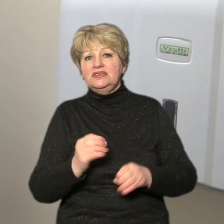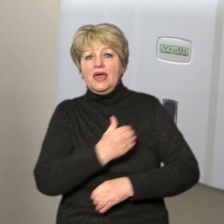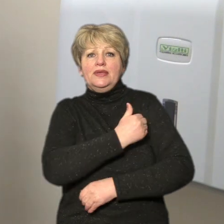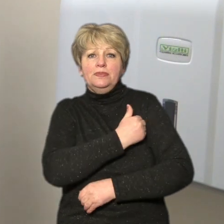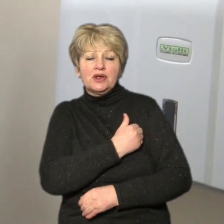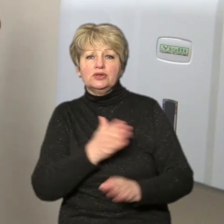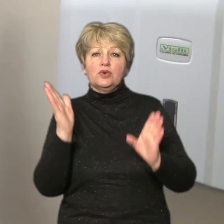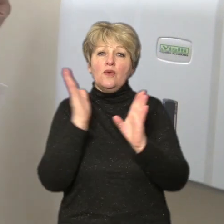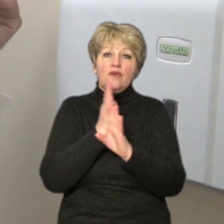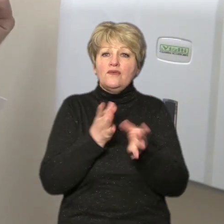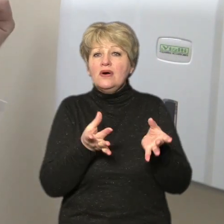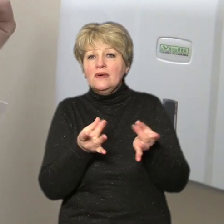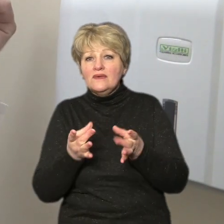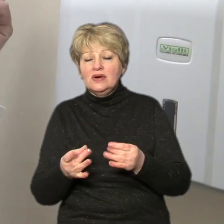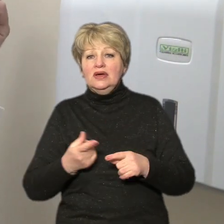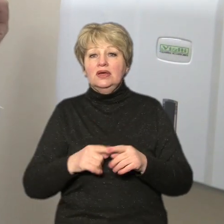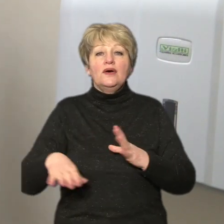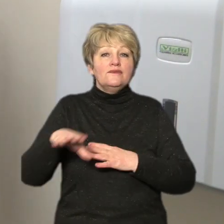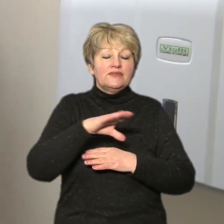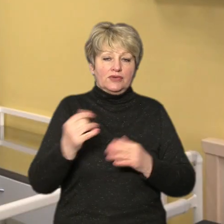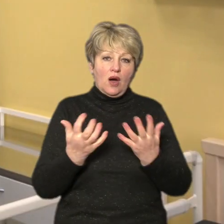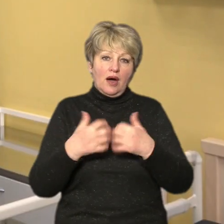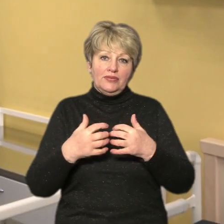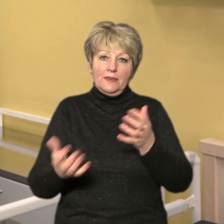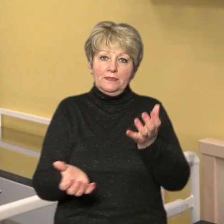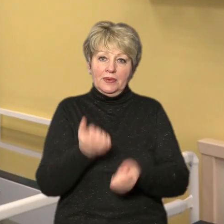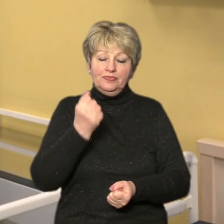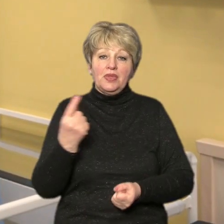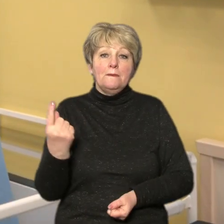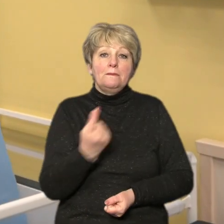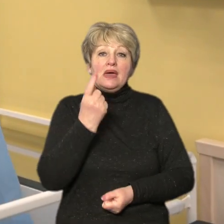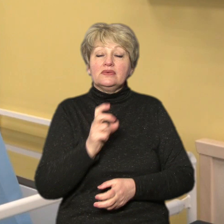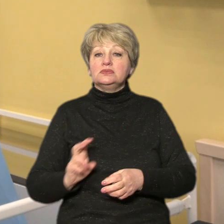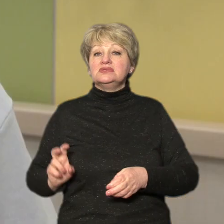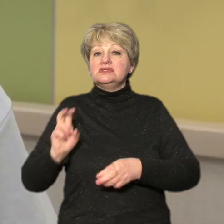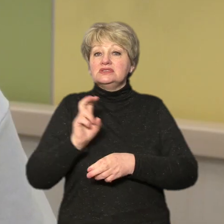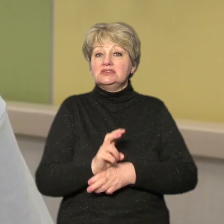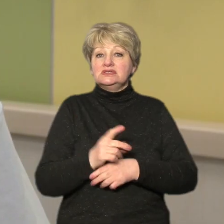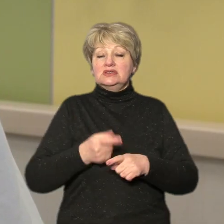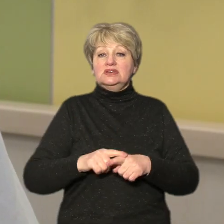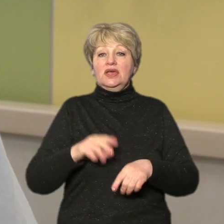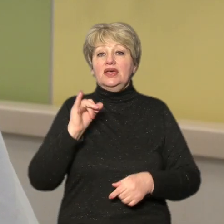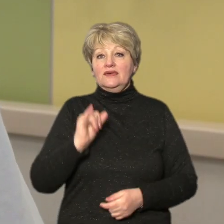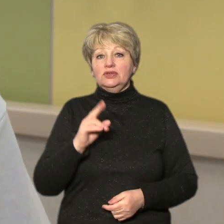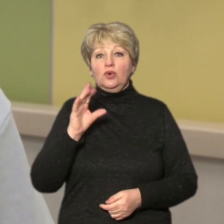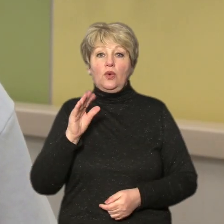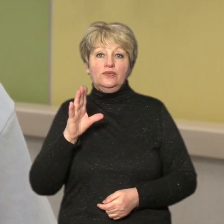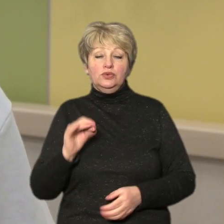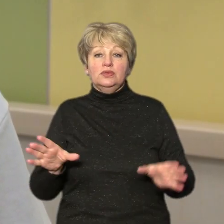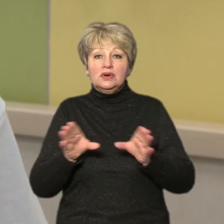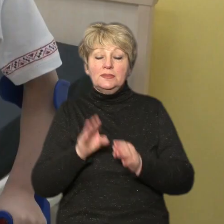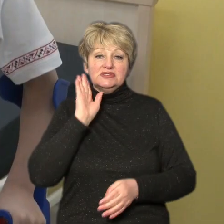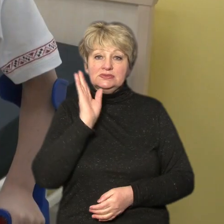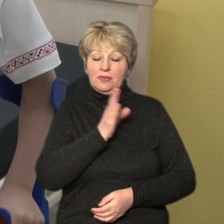повітря. Все автоматично підтримується. Першим до боксів зайшов пацієнт центру Іван Ковтун разом із мамою